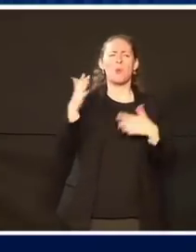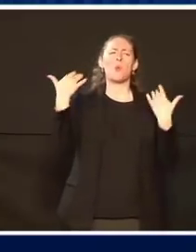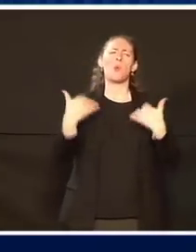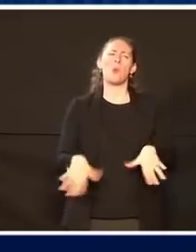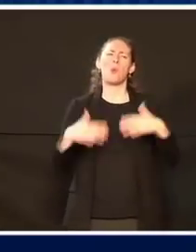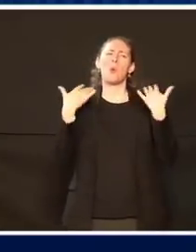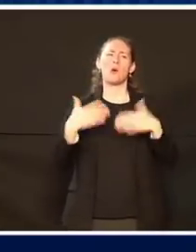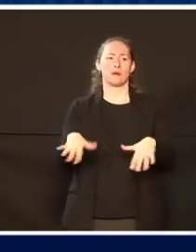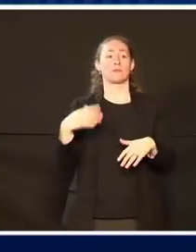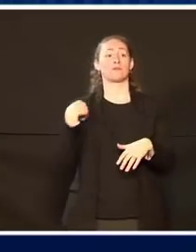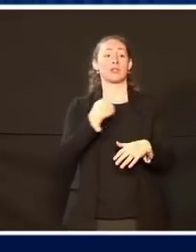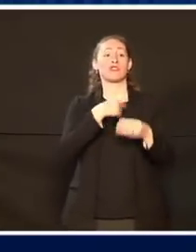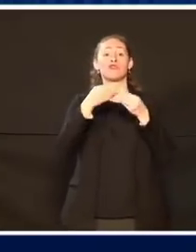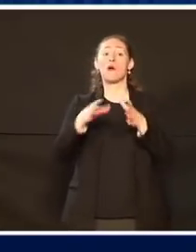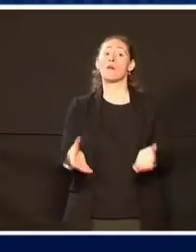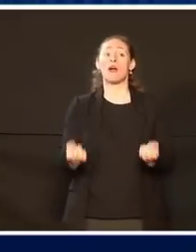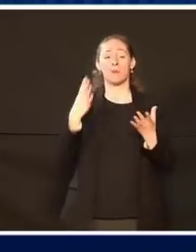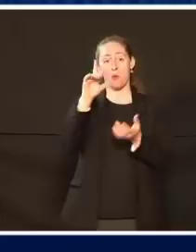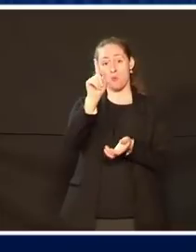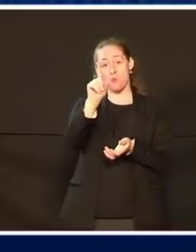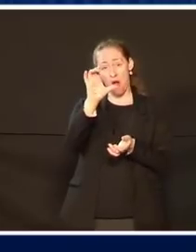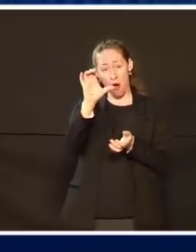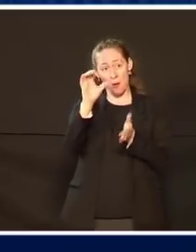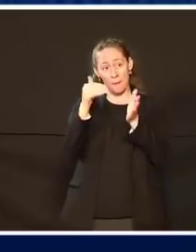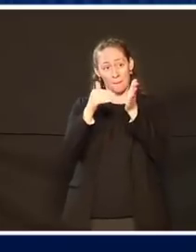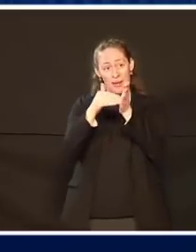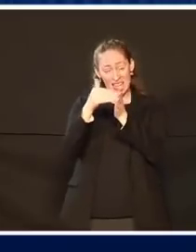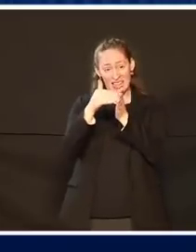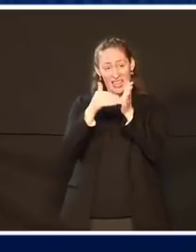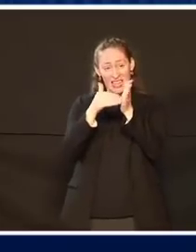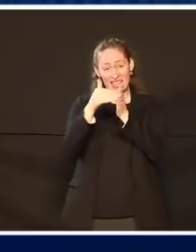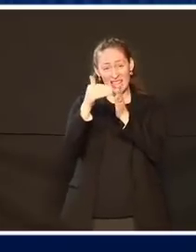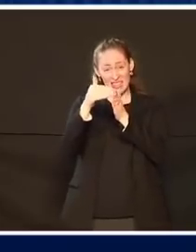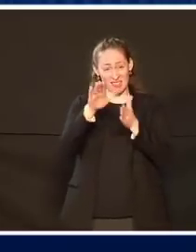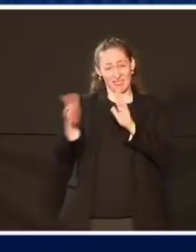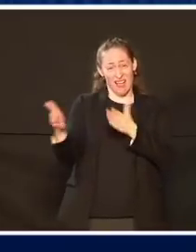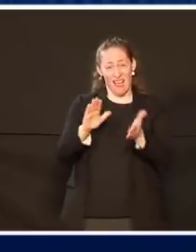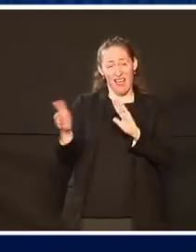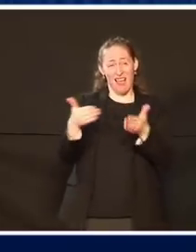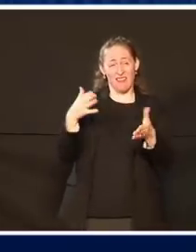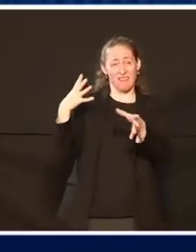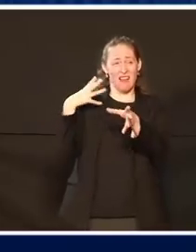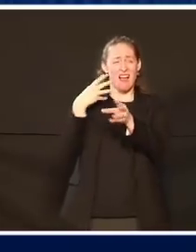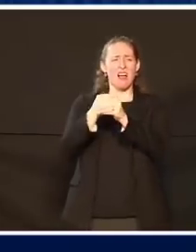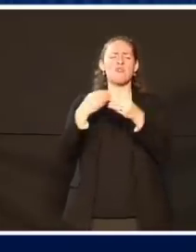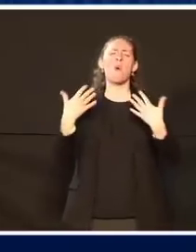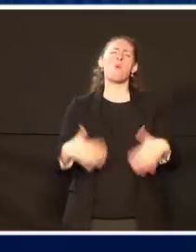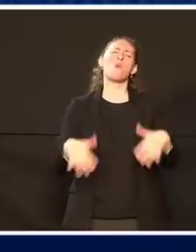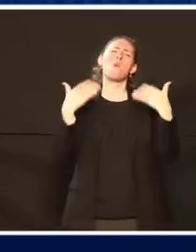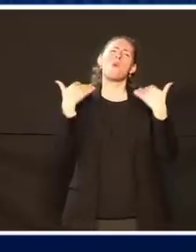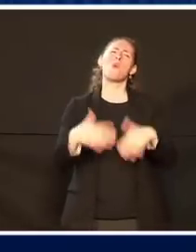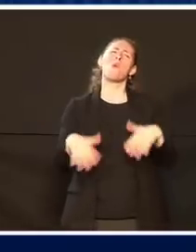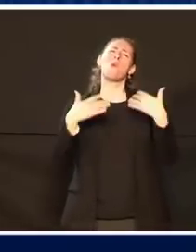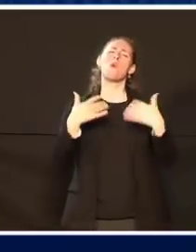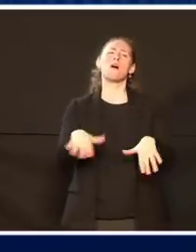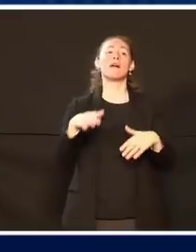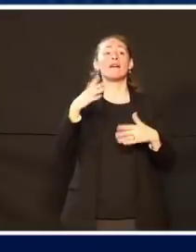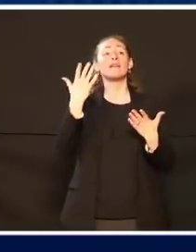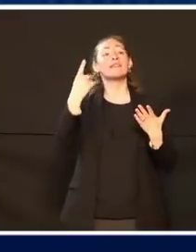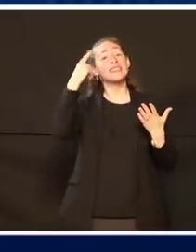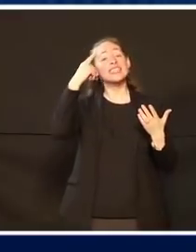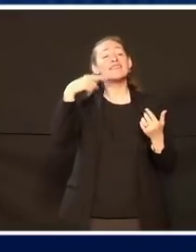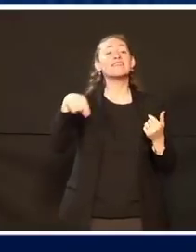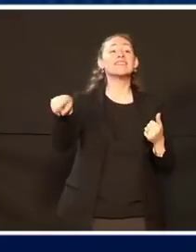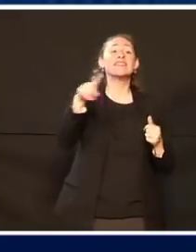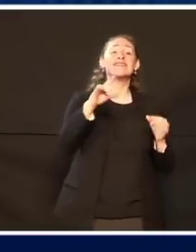wir bereits genug getan haben, um mit der Krise im Land umzugehen. Andere denken, dass die Dinge besser werden und wir können